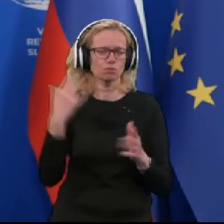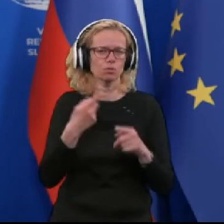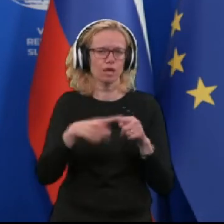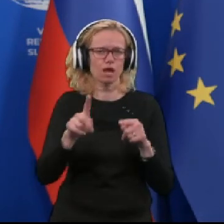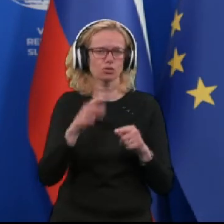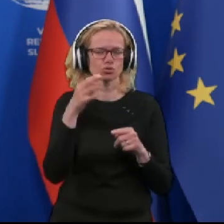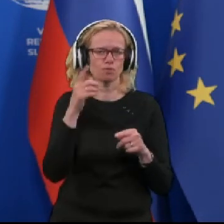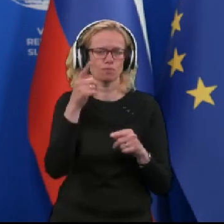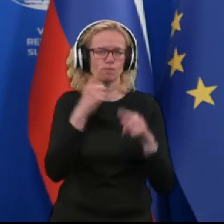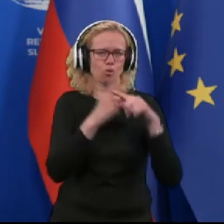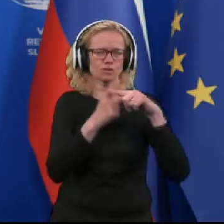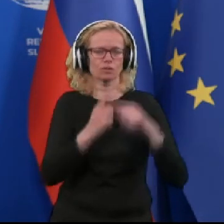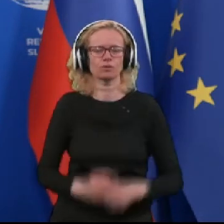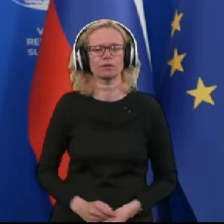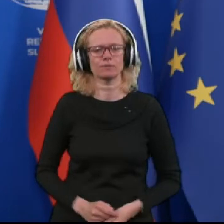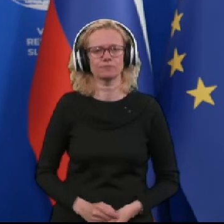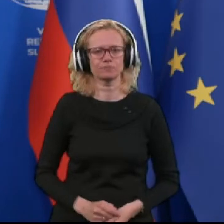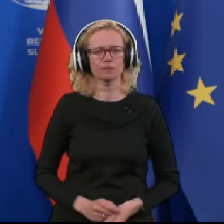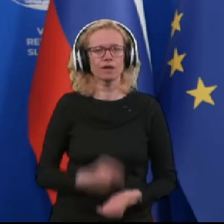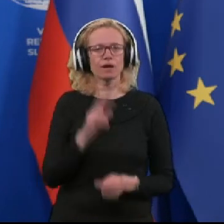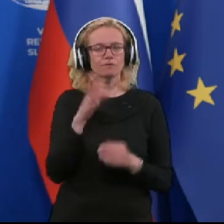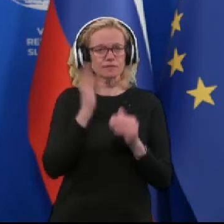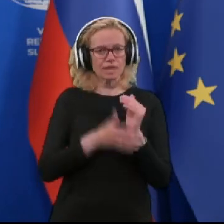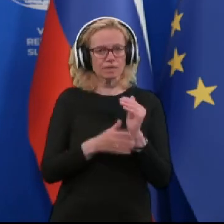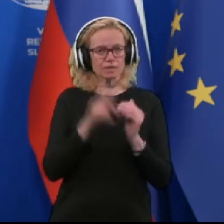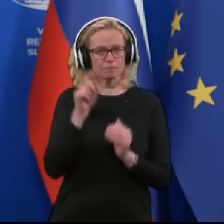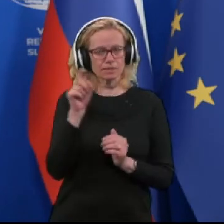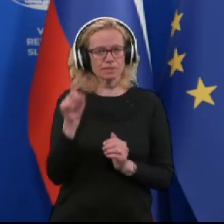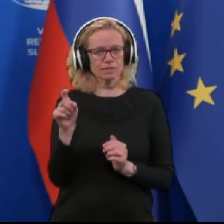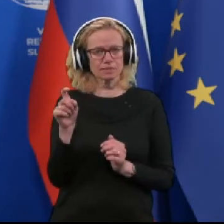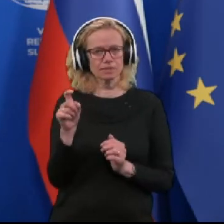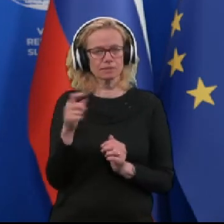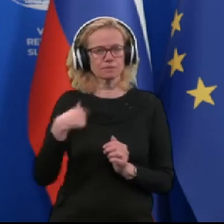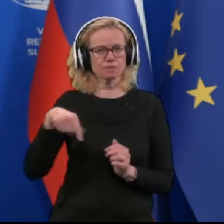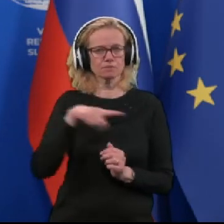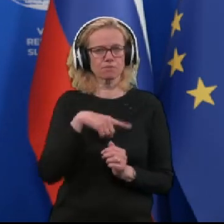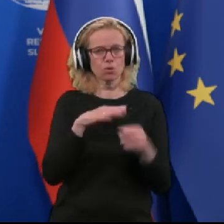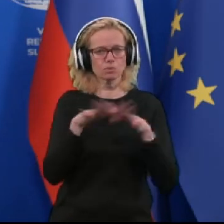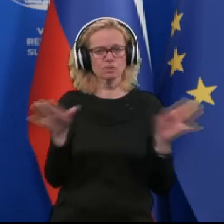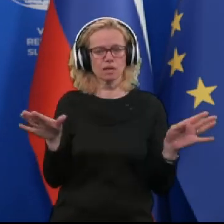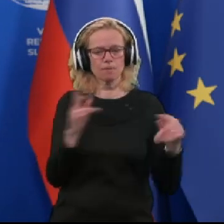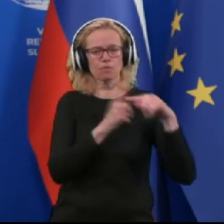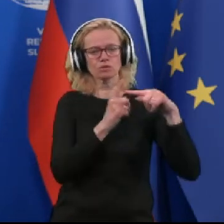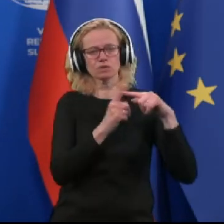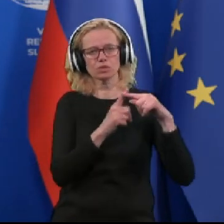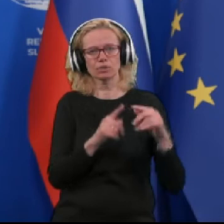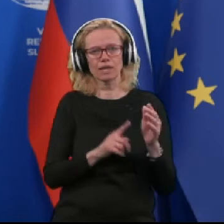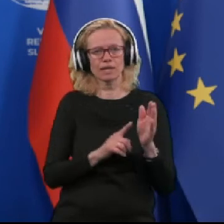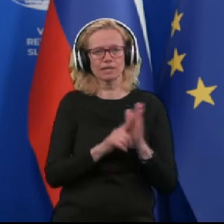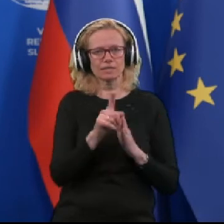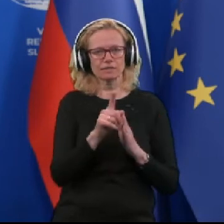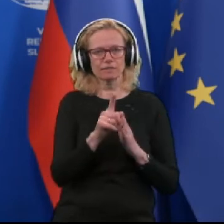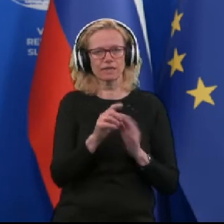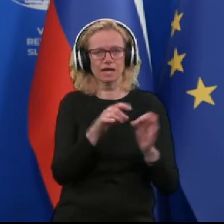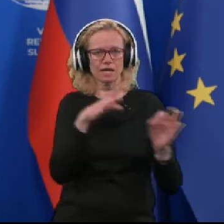pozitivnih. Torej, v zadnjih mesecih smo vse pozitivne izvidov s hitrimi antigenskimi